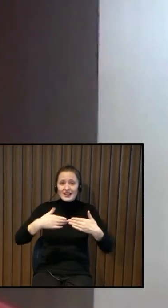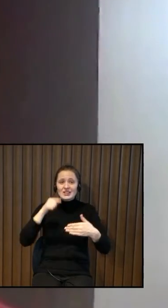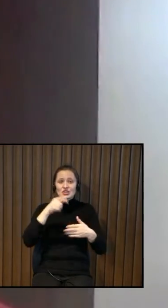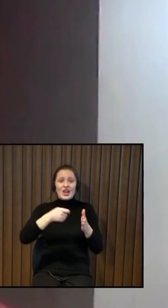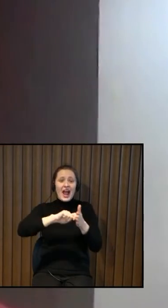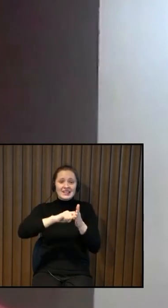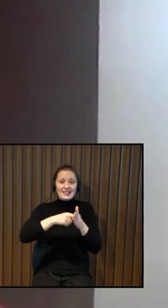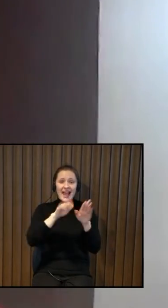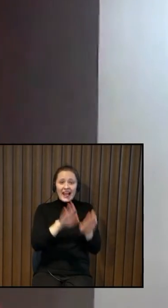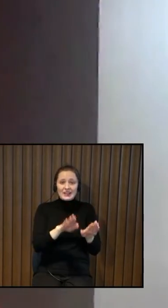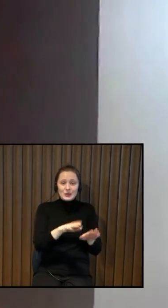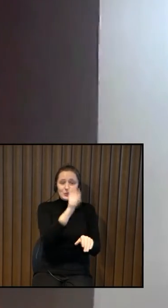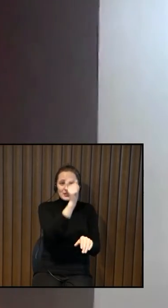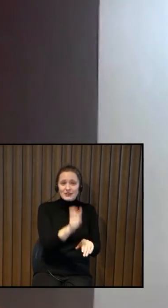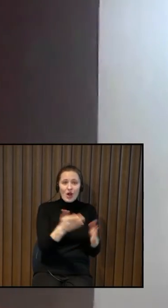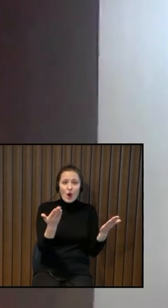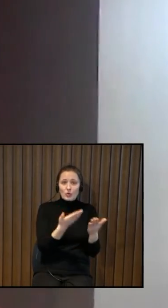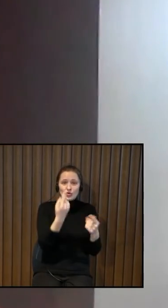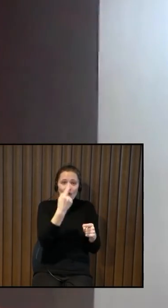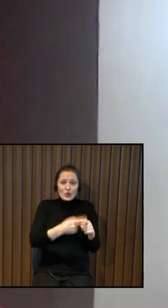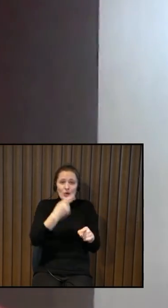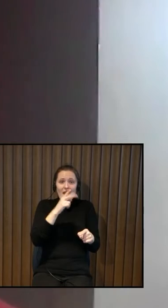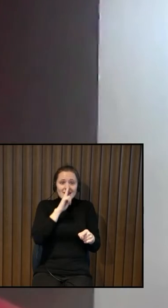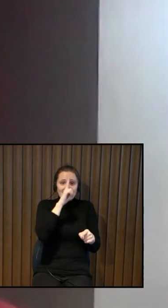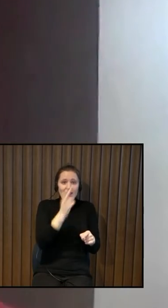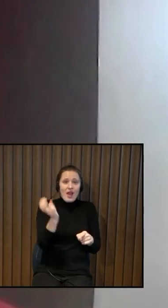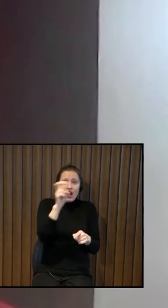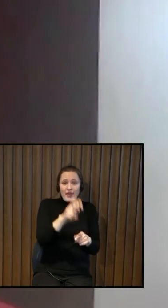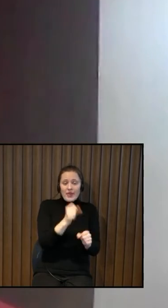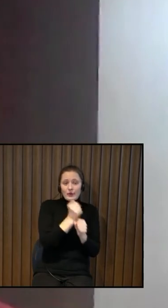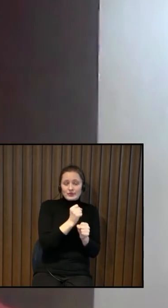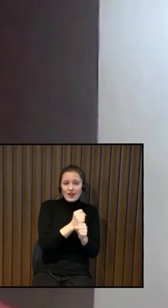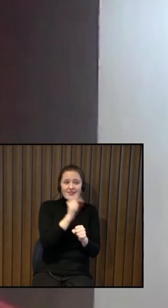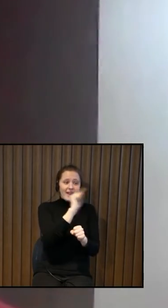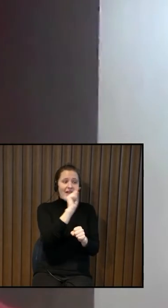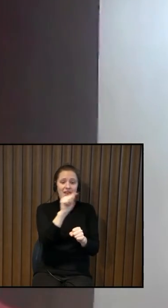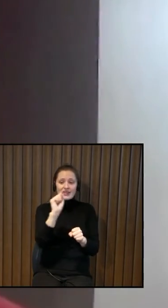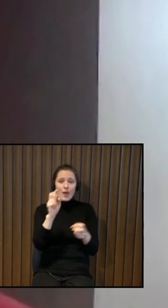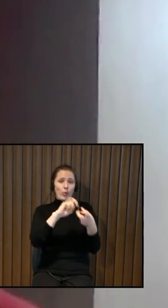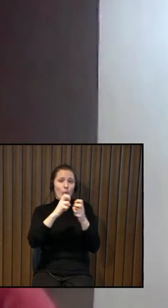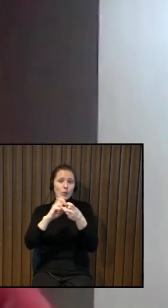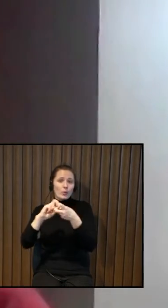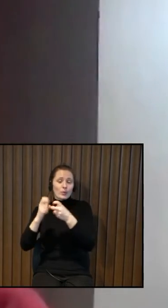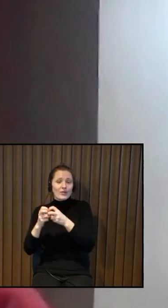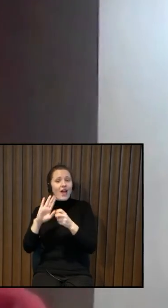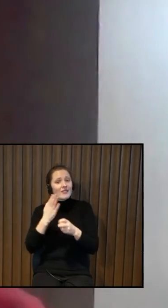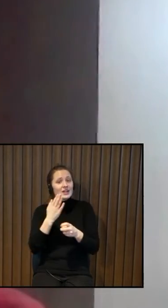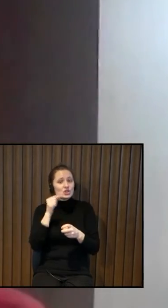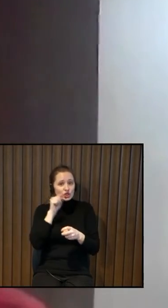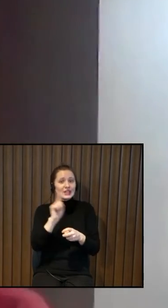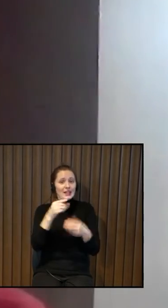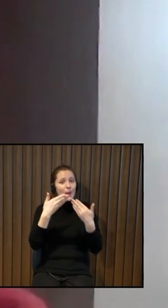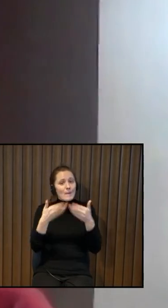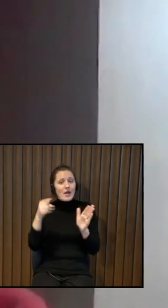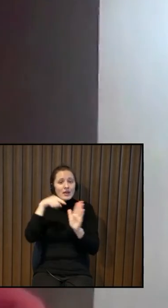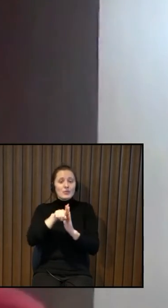atslēga atrodas pie cilvēku, kas ir vienreiz nedēļā darbā. Un tā, un tā, un tā, un beigu beigās. Vai šī ir pieejamība vai